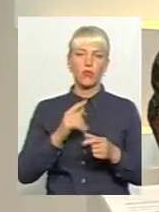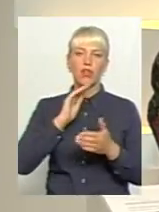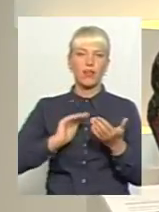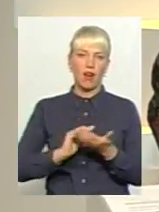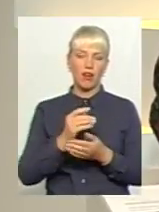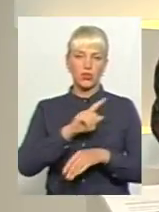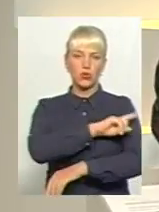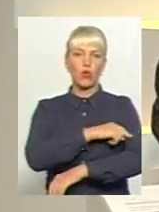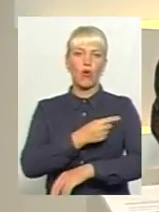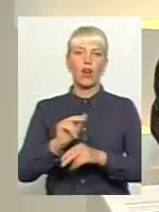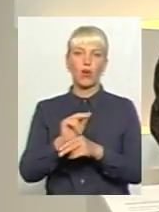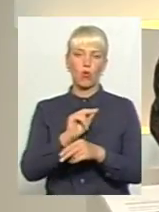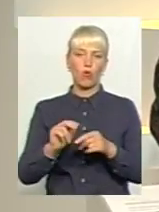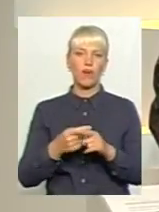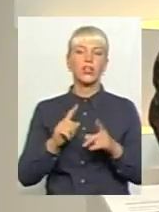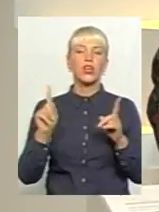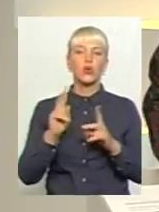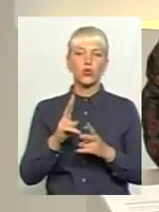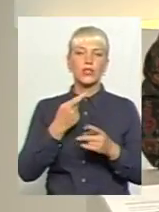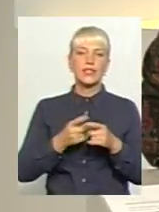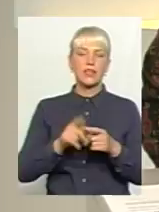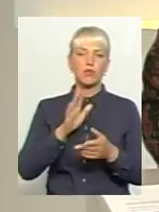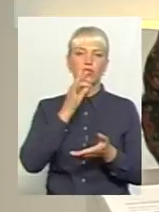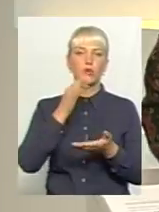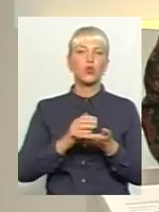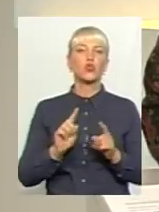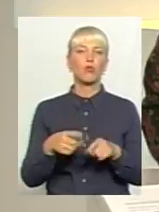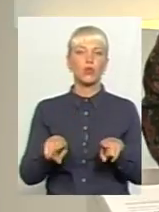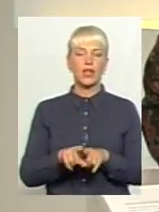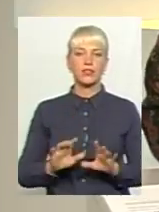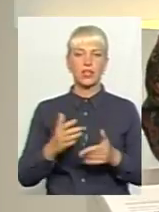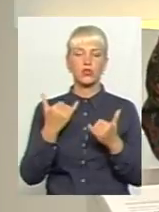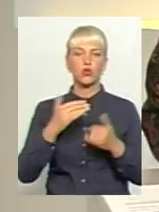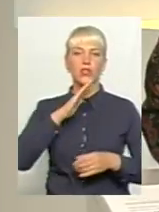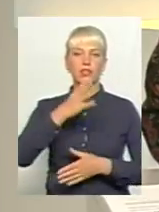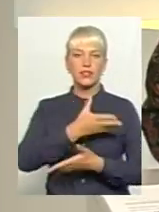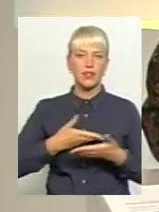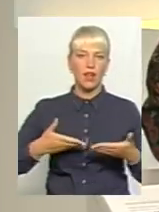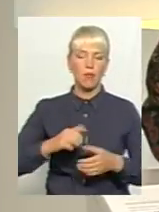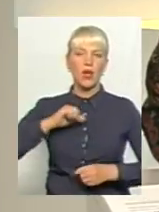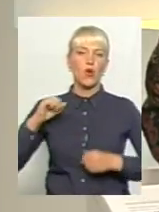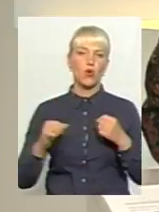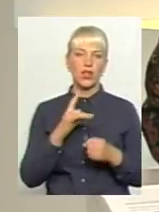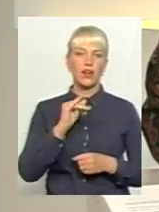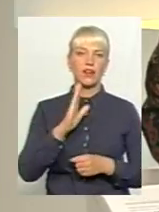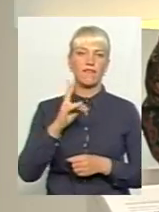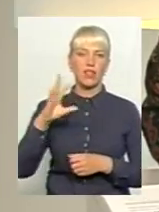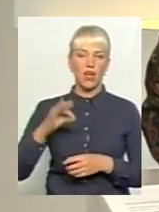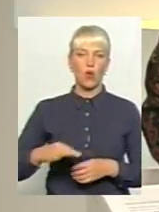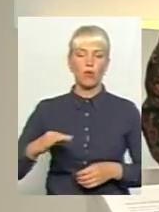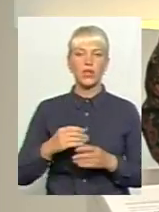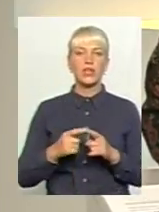має відповідати та чому так сталося. Сьогодні з нами колеги з Рівненської області, отож розкривати тему будем